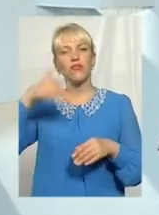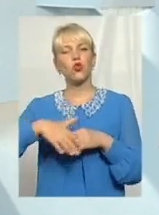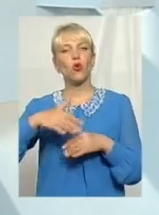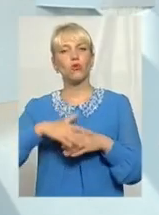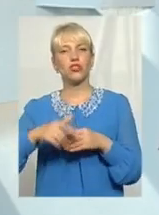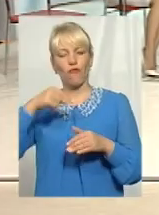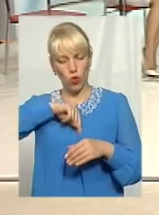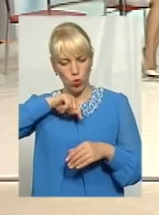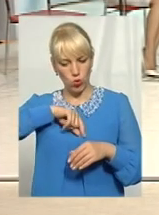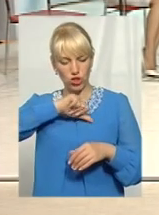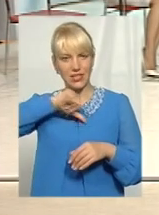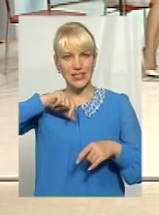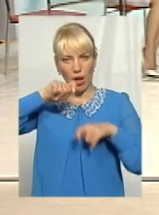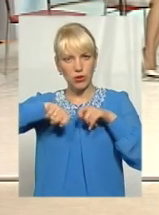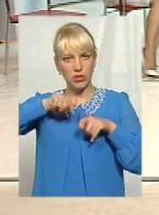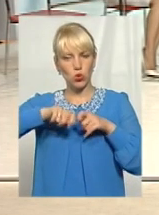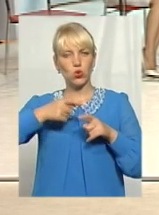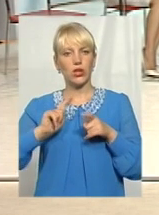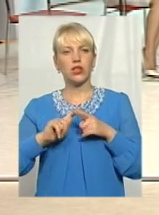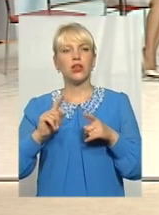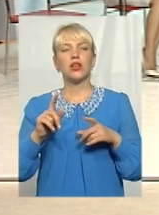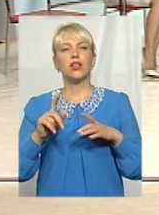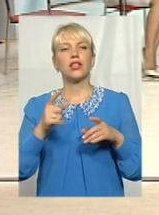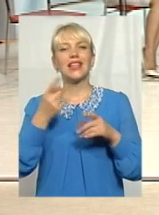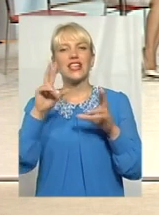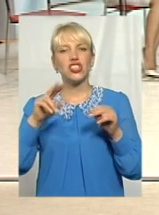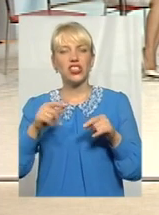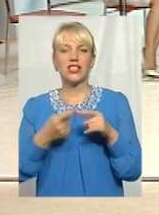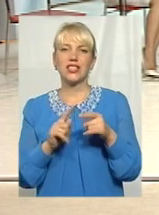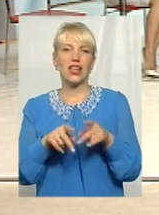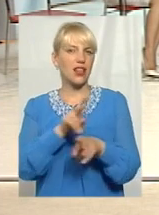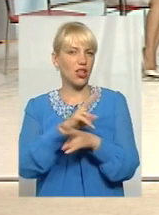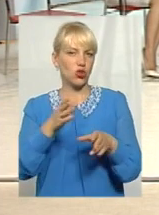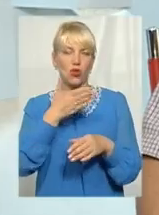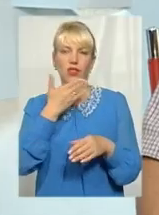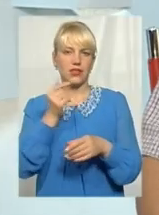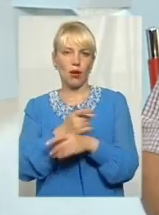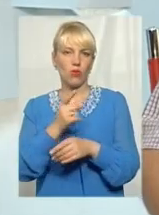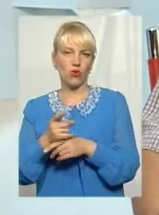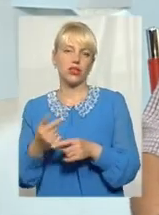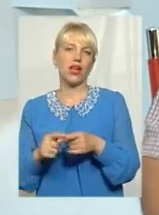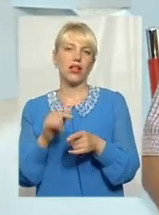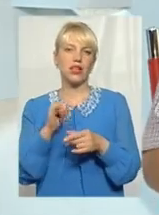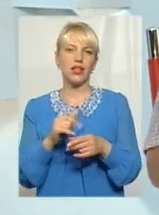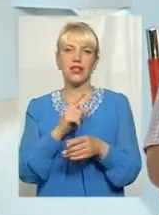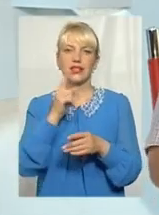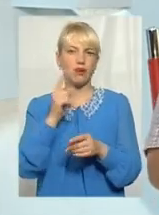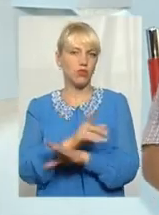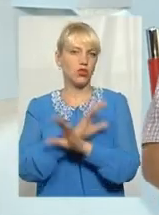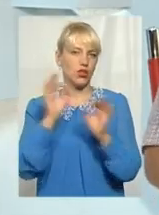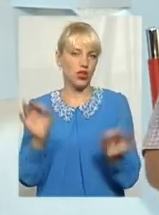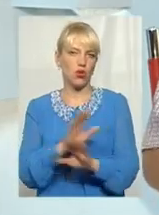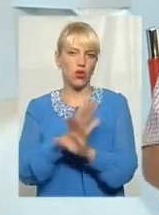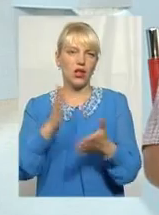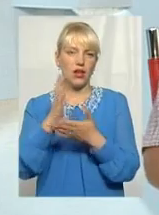Саме цензури. Так, внутрішньої цензури, саме цензури. На щастя, це ніхто не забороняє і не заборонить ніколи. Є можливості або